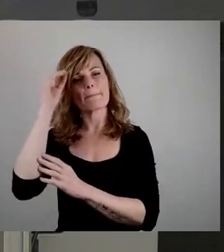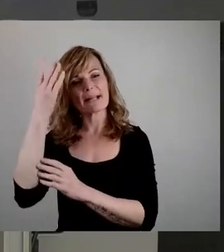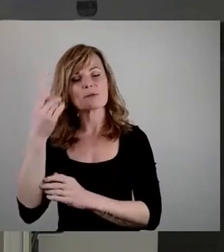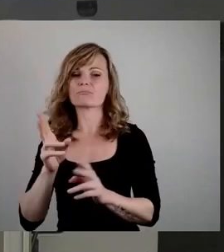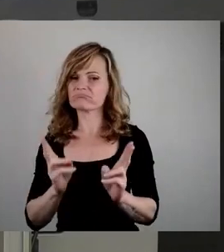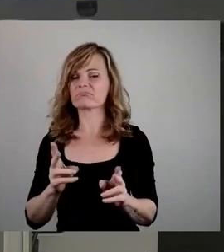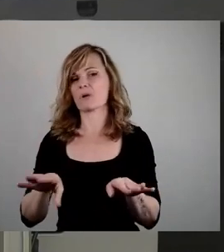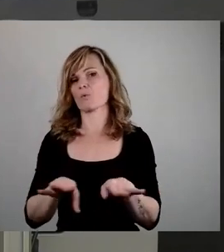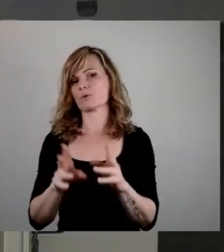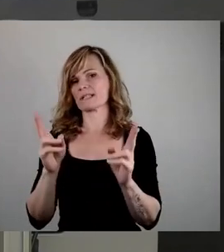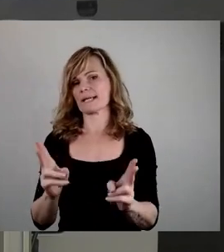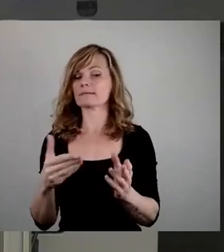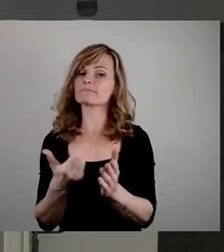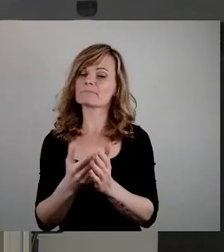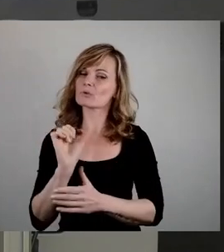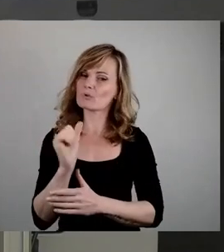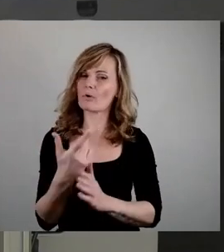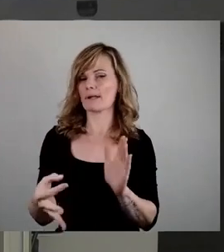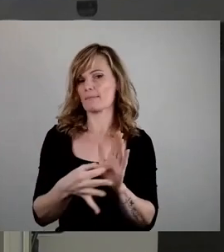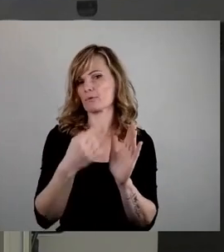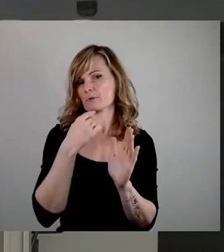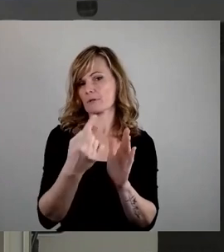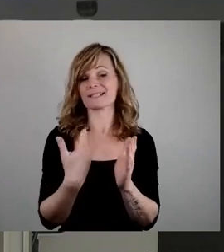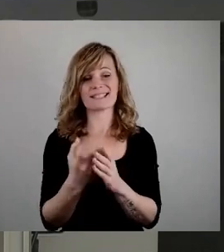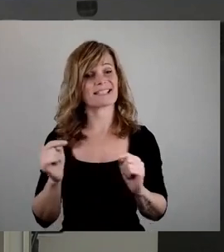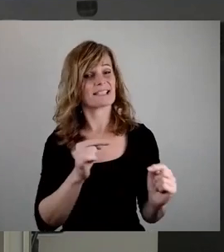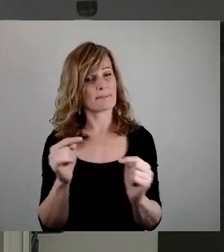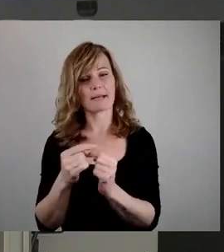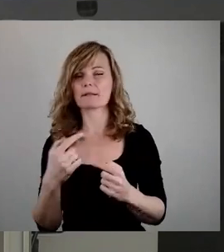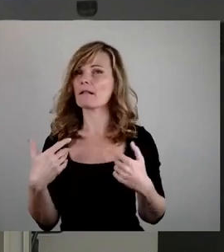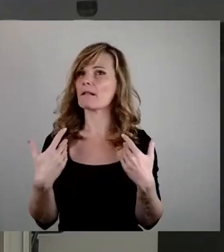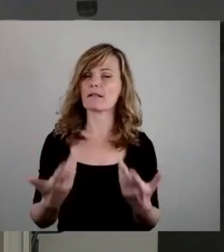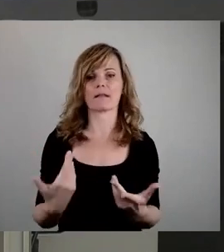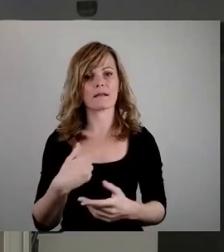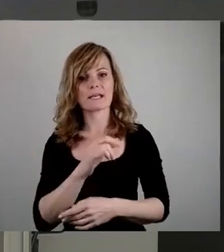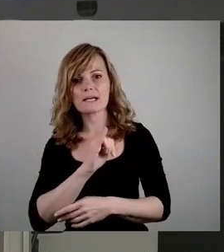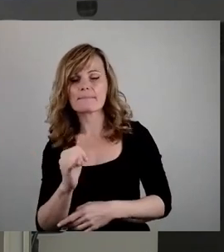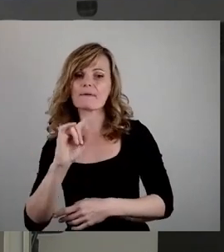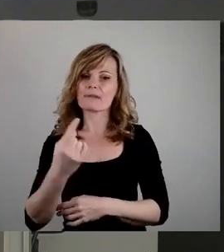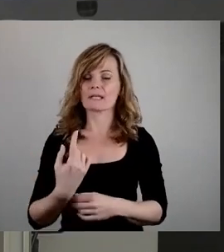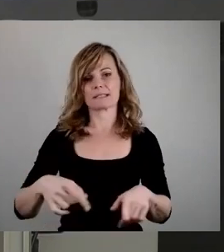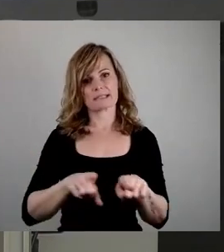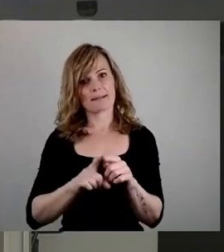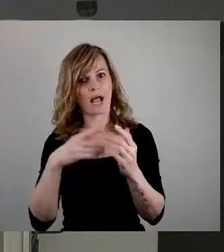an der Stelle wirklich noch mal den Punkt setzen. Ich finde die Debatte unsäglich, dass immer wieder das Argument auftaucht,